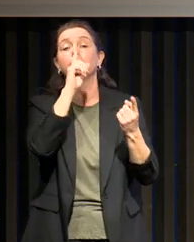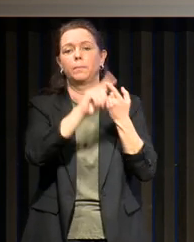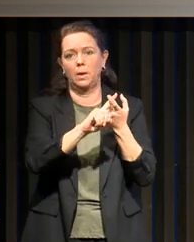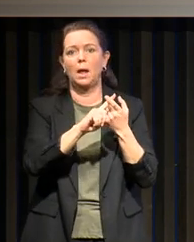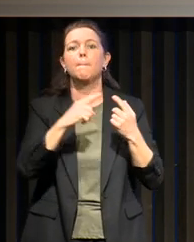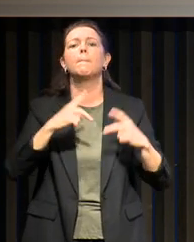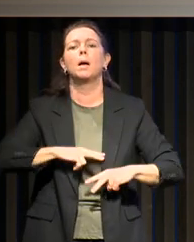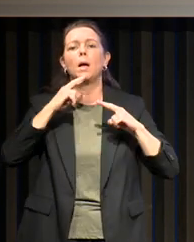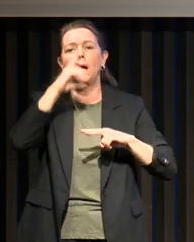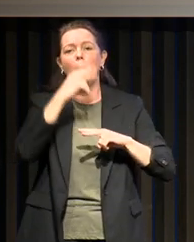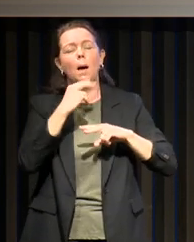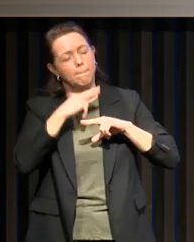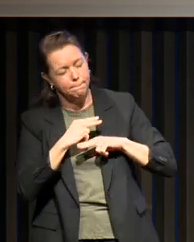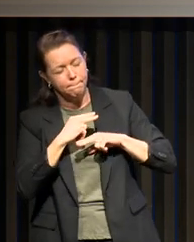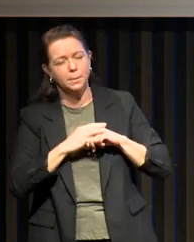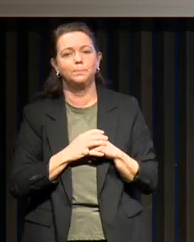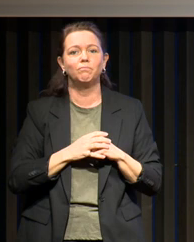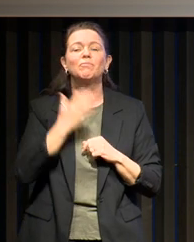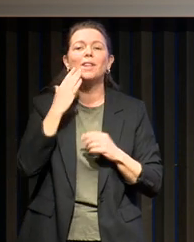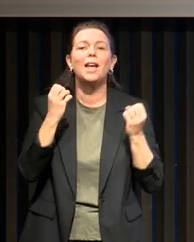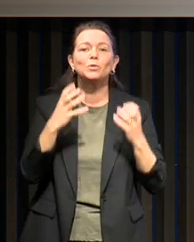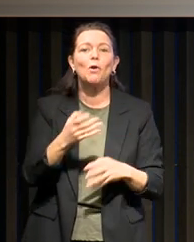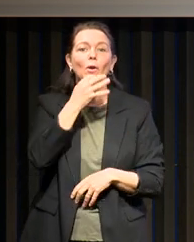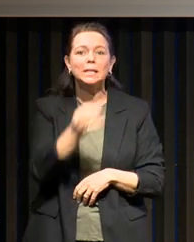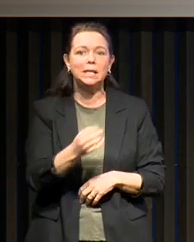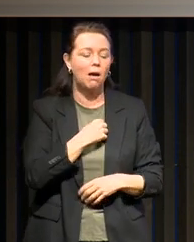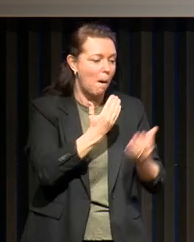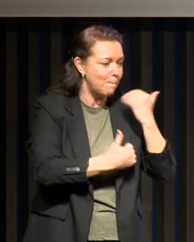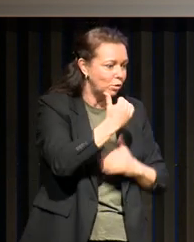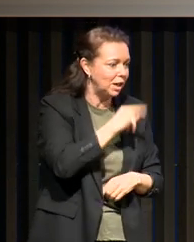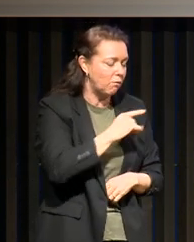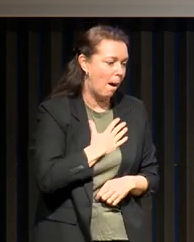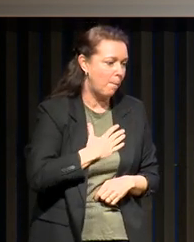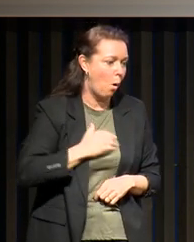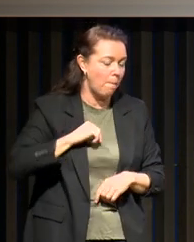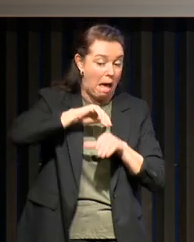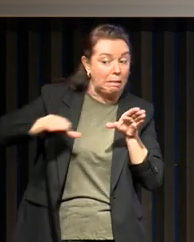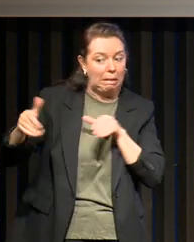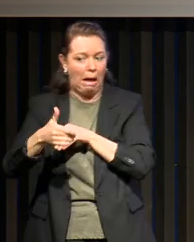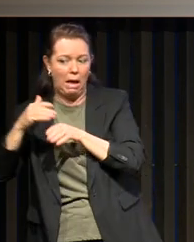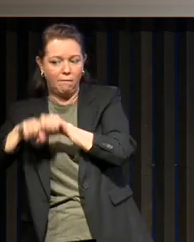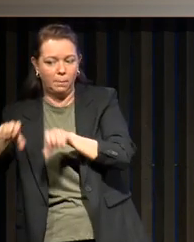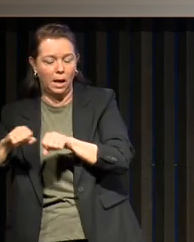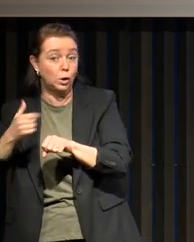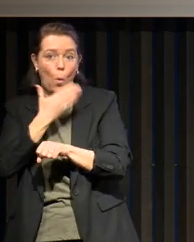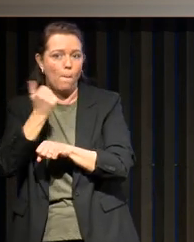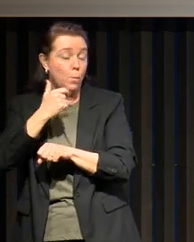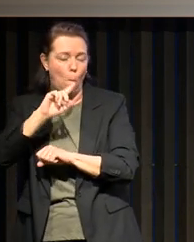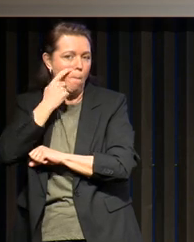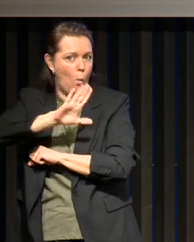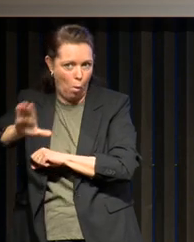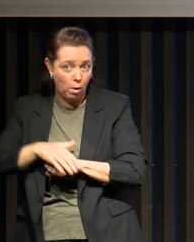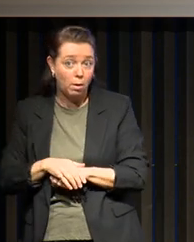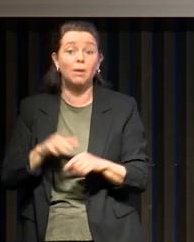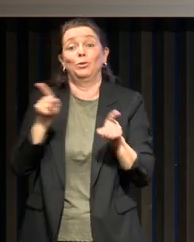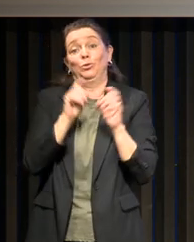on dit les saucisses c'est bon, mais mieux vaut pas savoir comment on les fabrique. bien là, on va essayer de voir comment s'est fabriquée cette maladie, le syndrome d'apnée obstructive